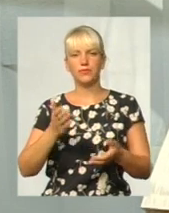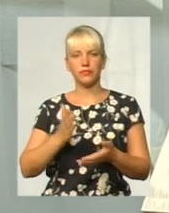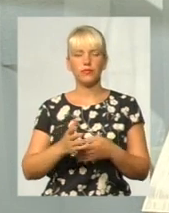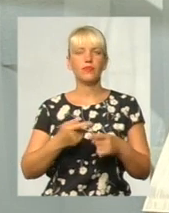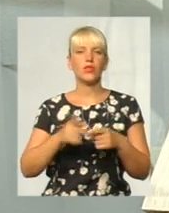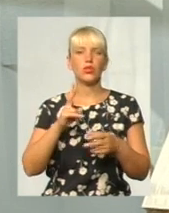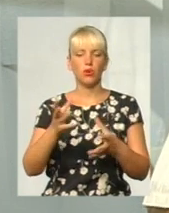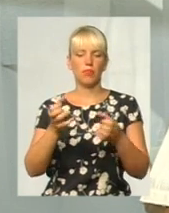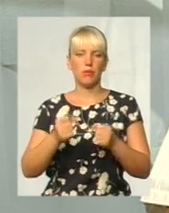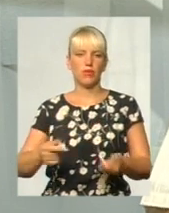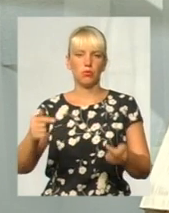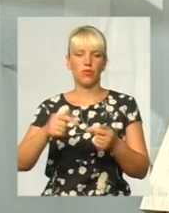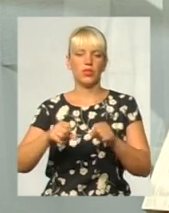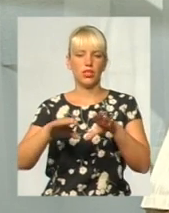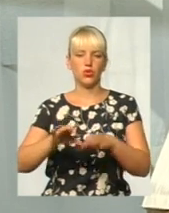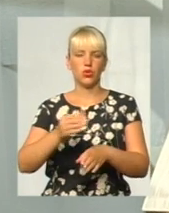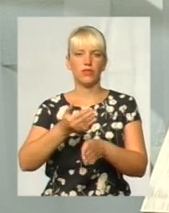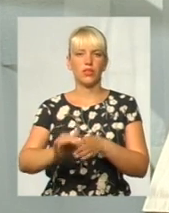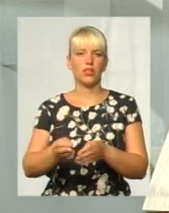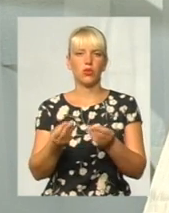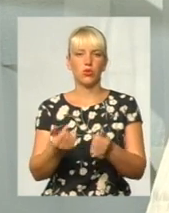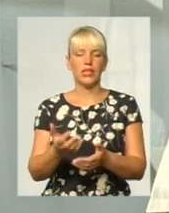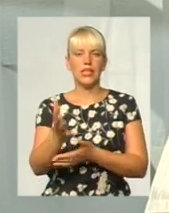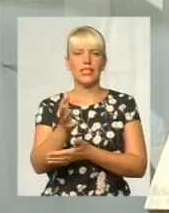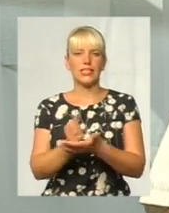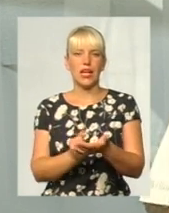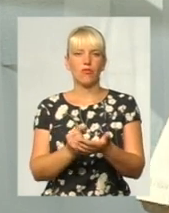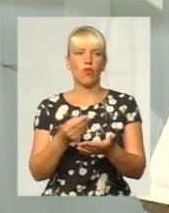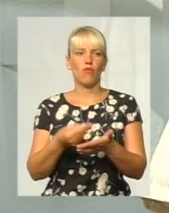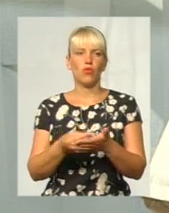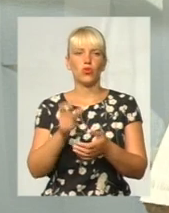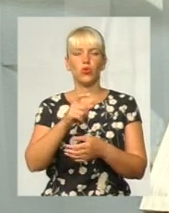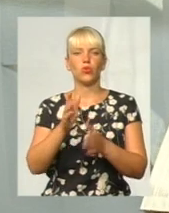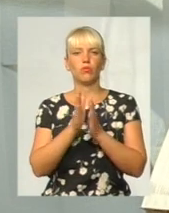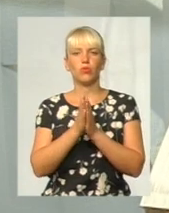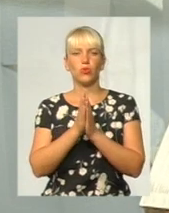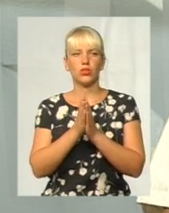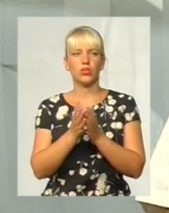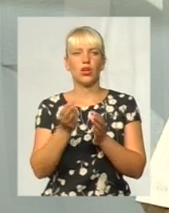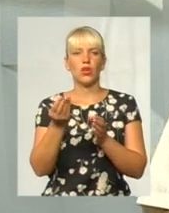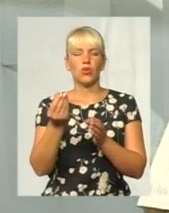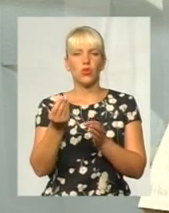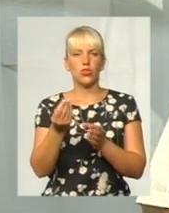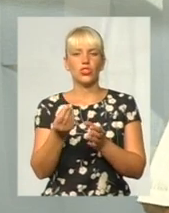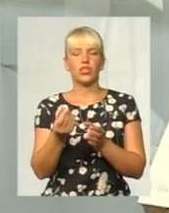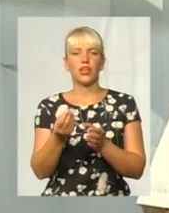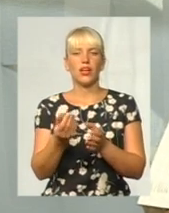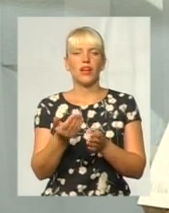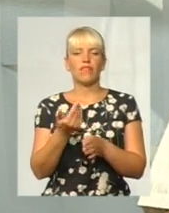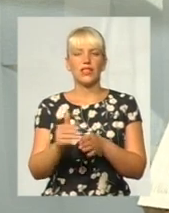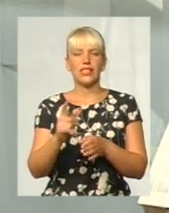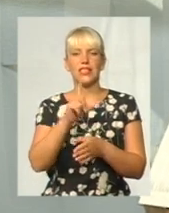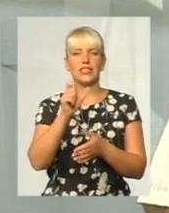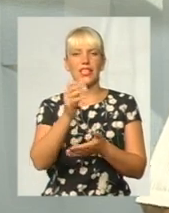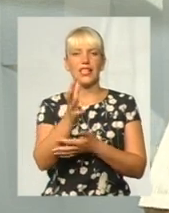відповідне рішення щодо виділення коштів з резервного фонду. Тому що люди просять виділити кошти з резервного фонду. Тобто буде розглянути